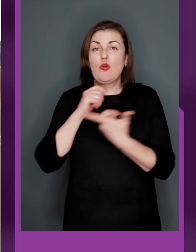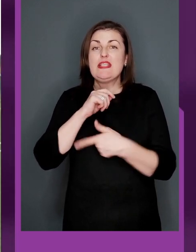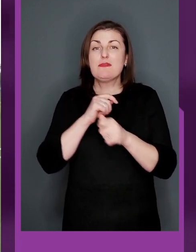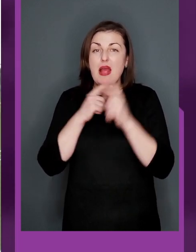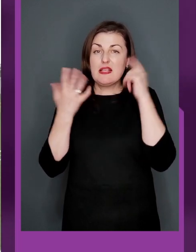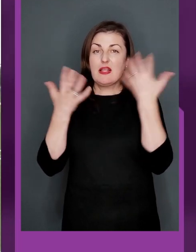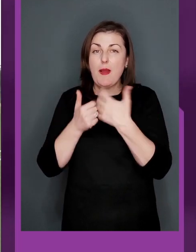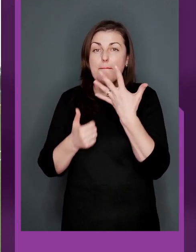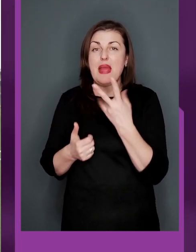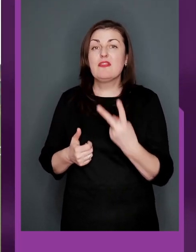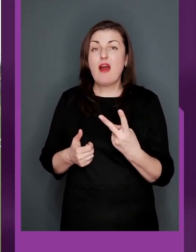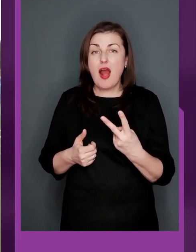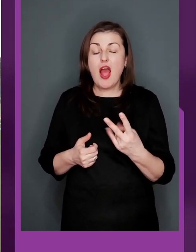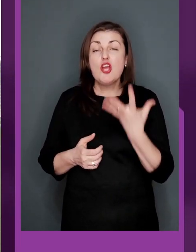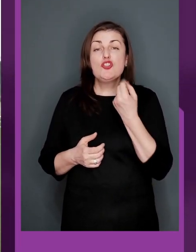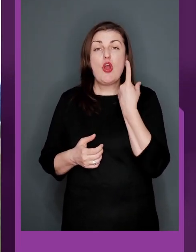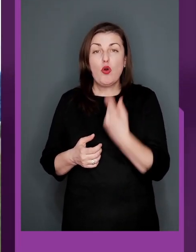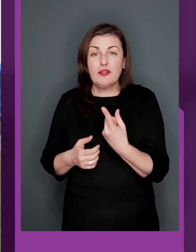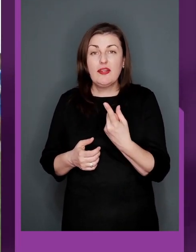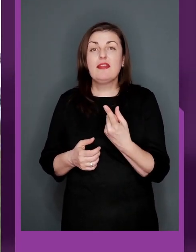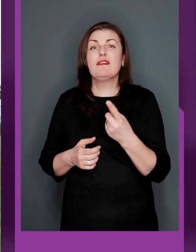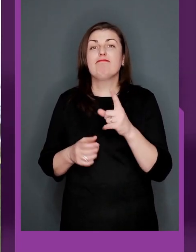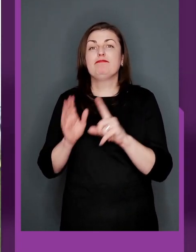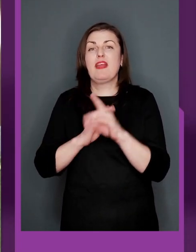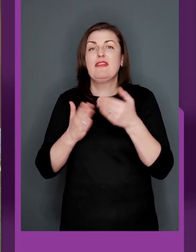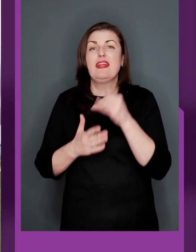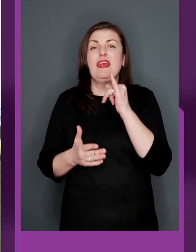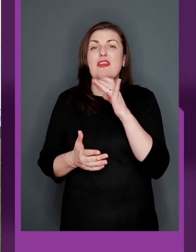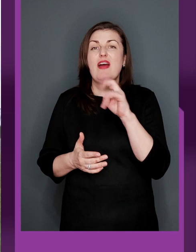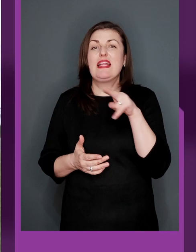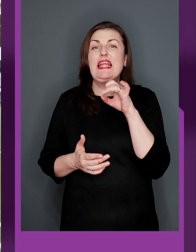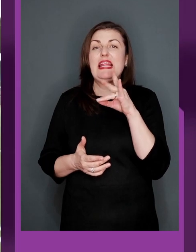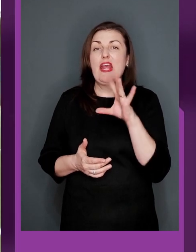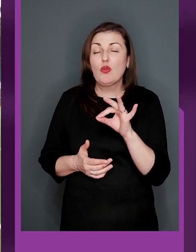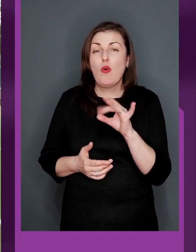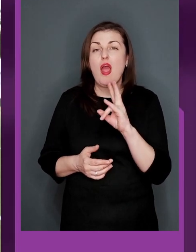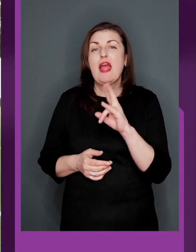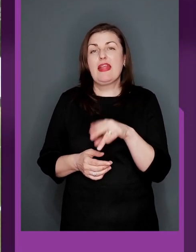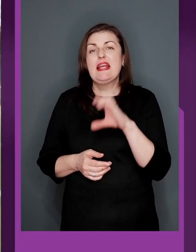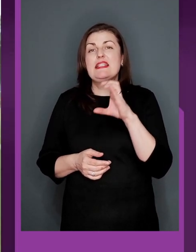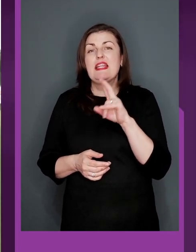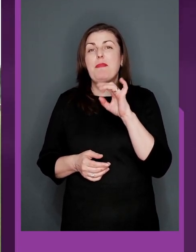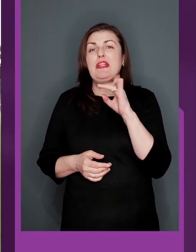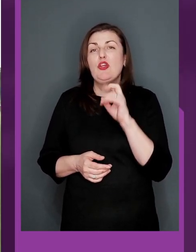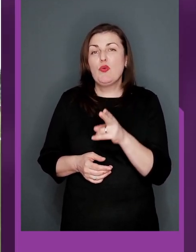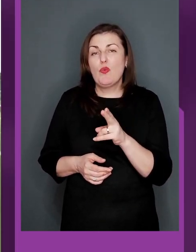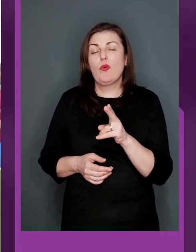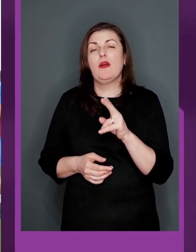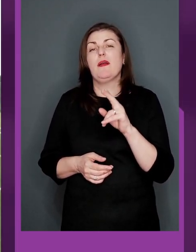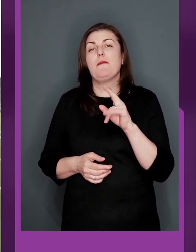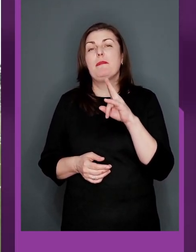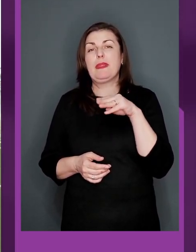збірної Іспанії з рахунком 5-2. Ще один дали дубль від Івана Доненко. Та голи Сергія Беденука,